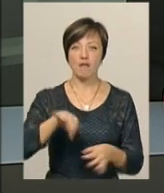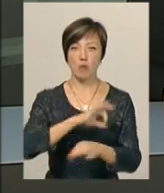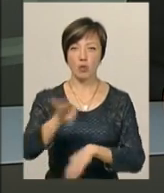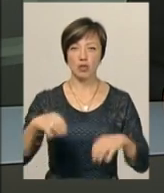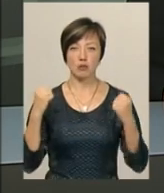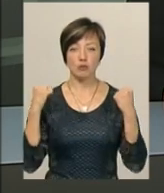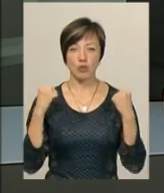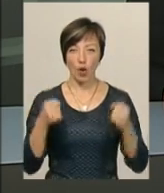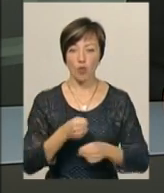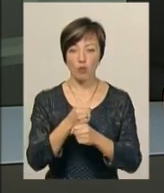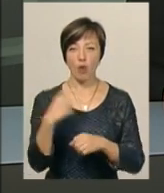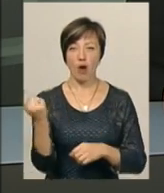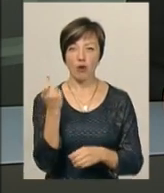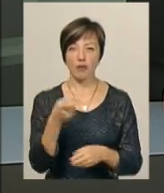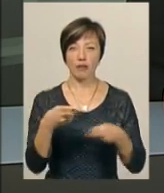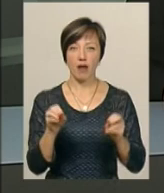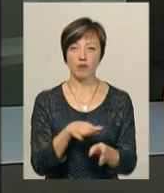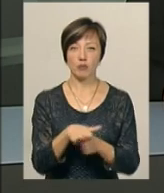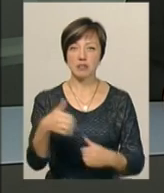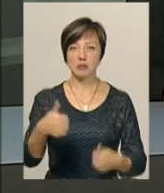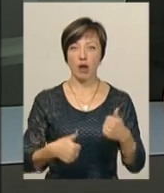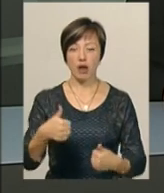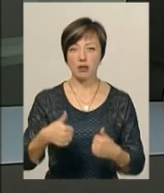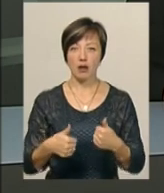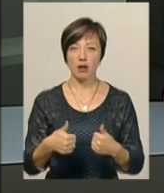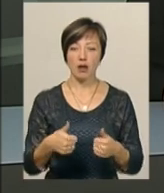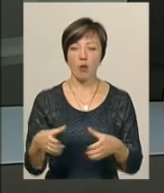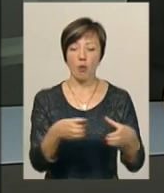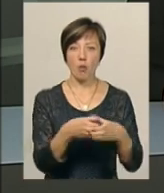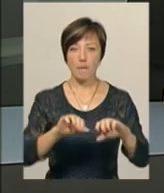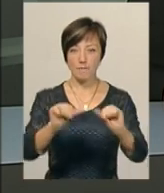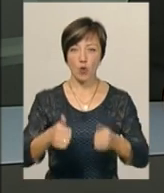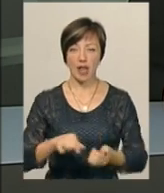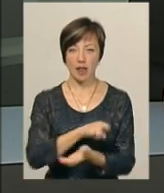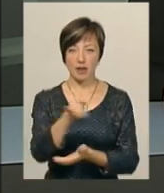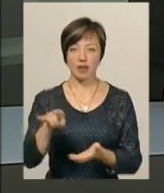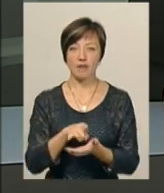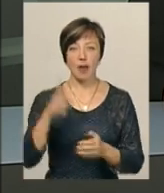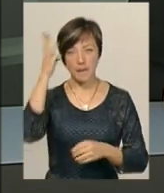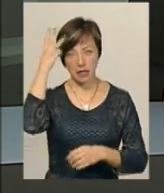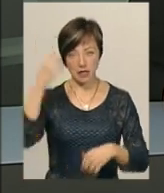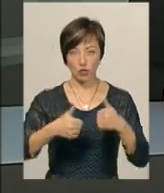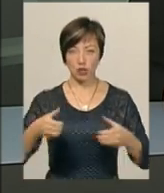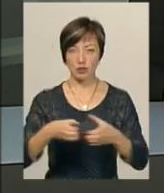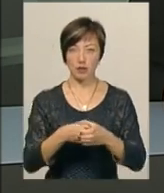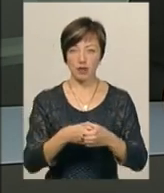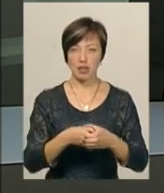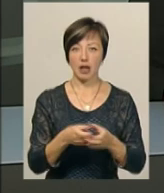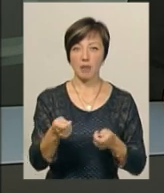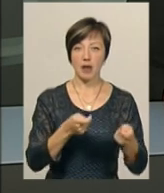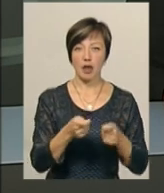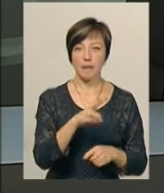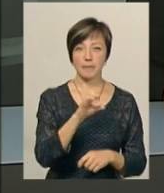Та Кубку Харкова, де й відбувалися змагання з перегонів кордових моделей літаків. Хмельницький гоночний екіпаж, пілот Андрій